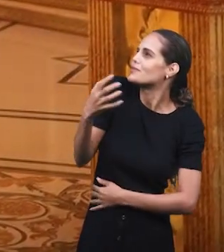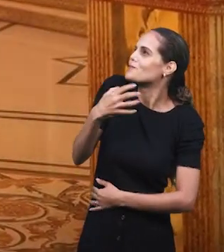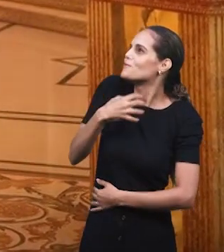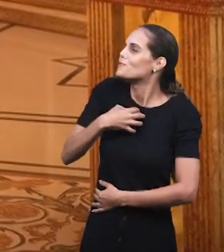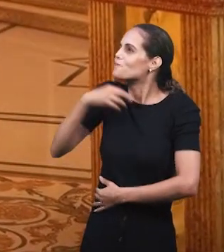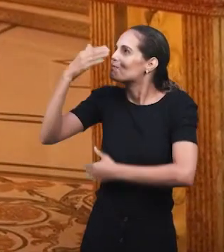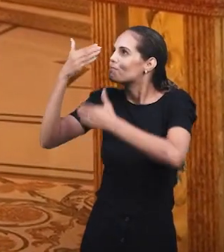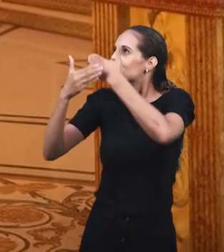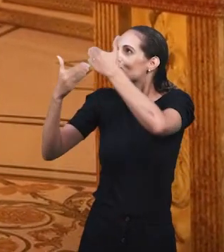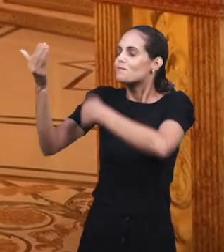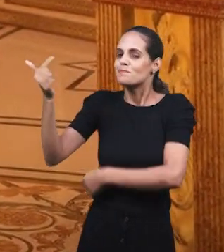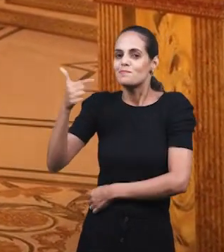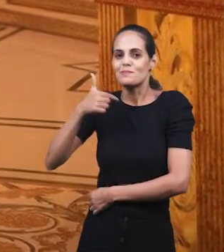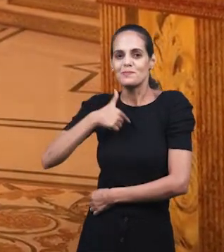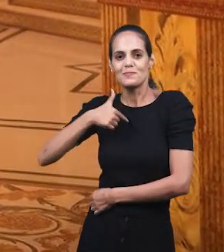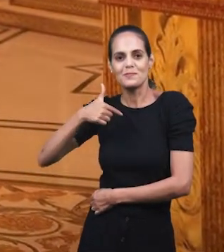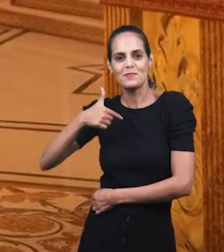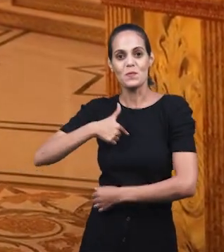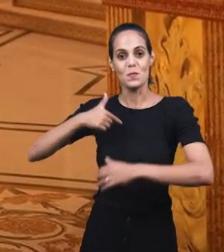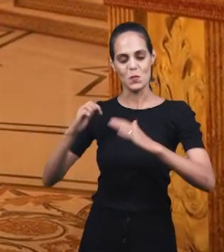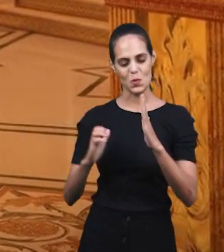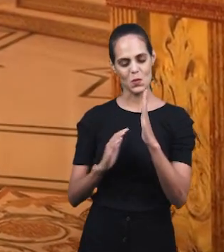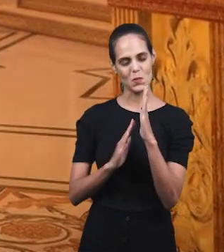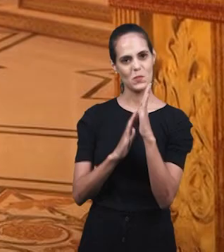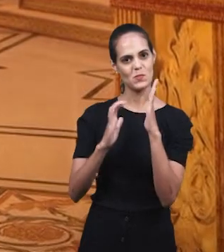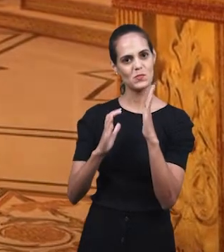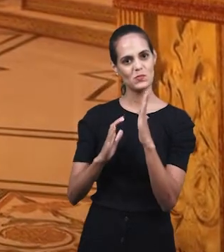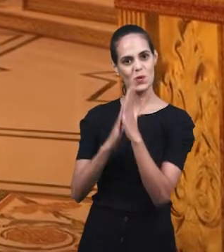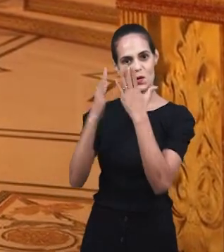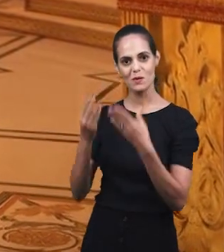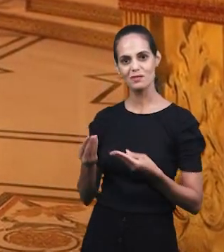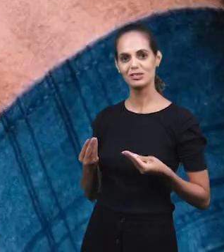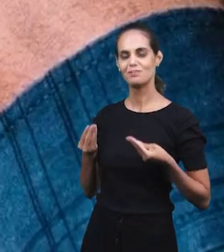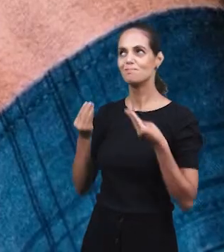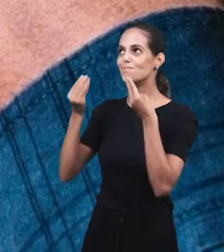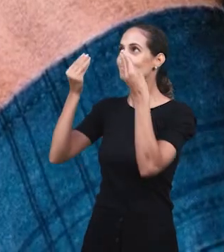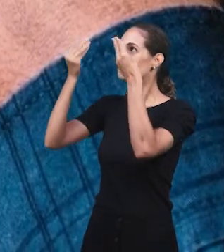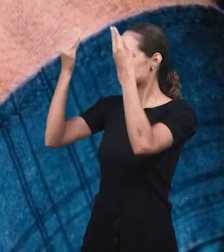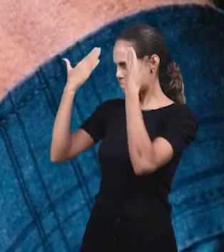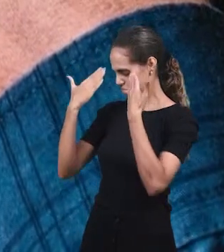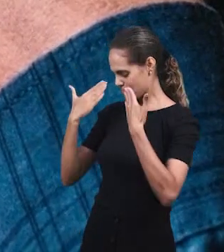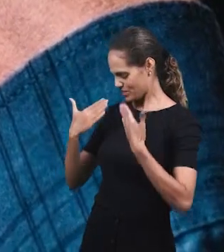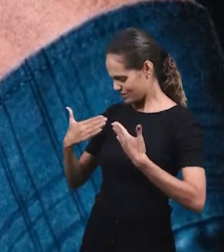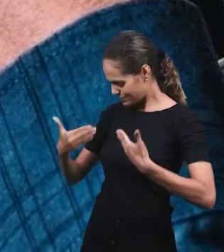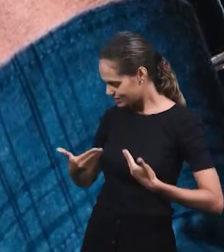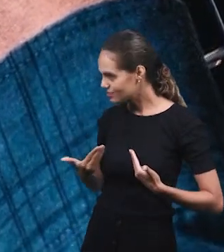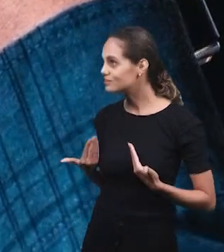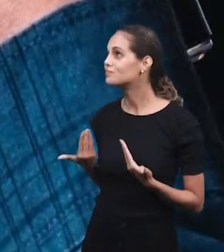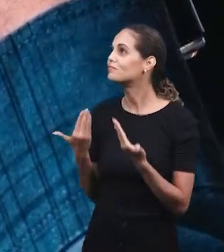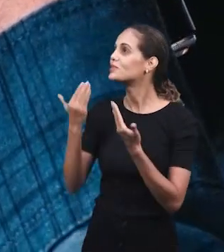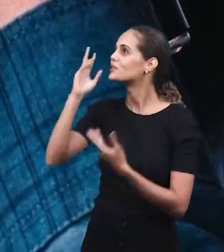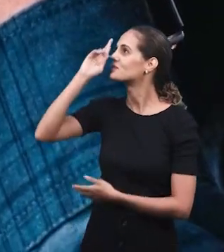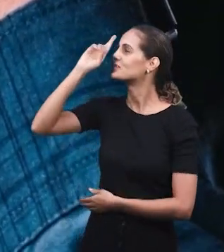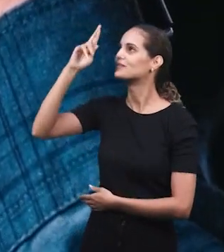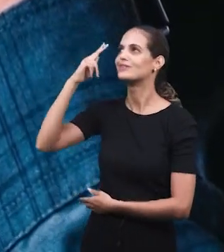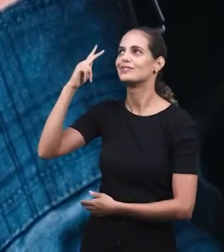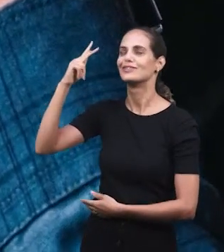Тебе, отдам Тебе всего Тебя в Твоем присутствии,